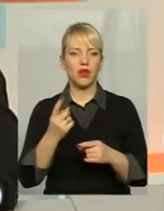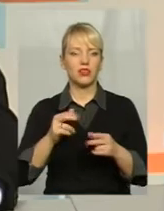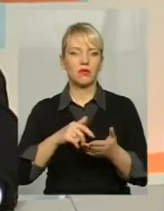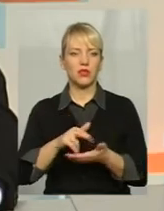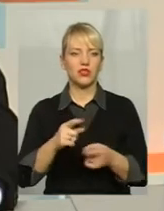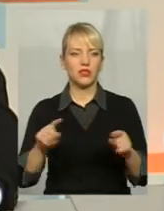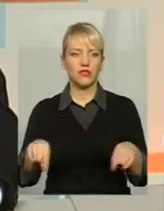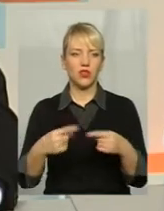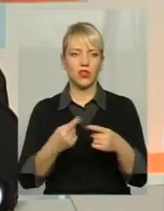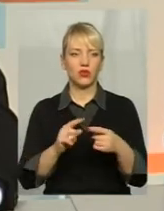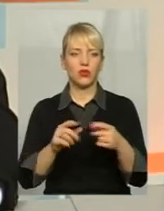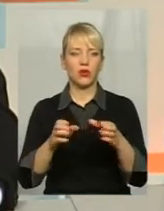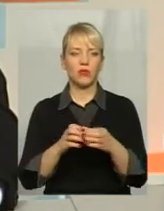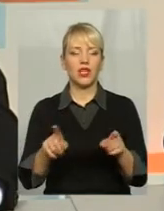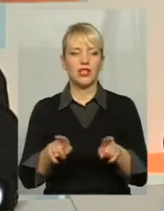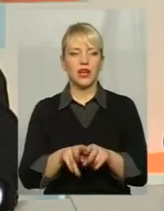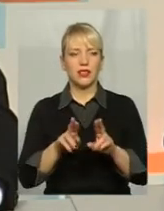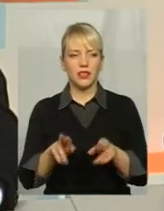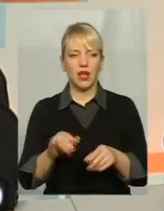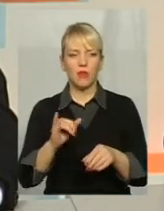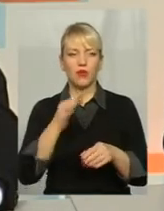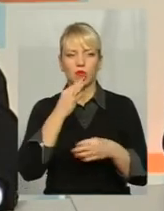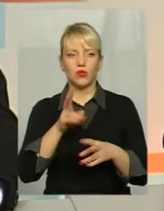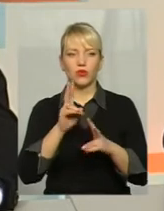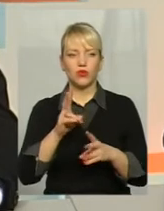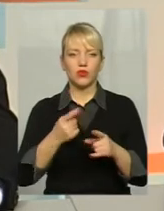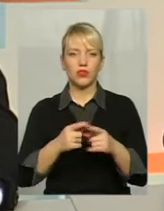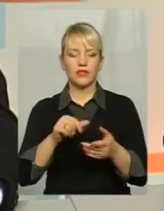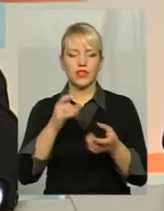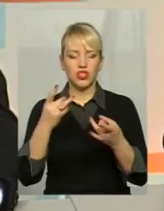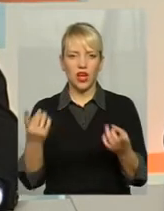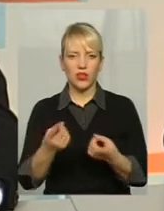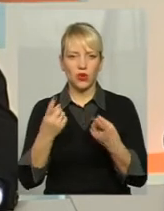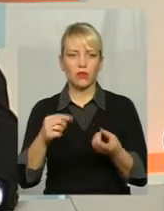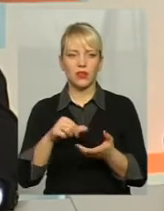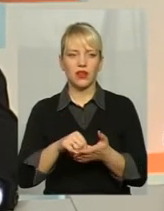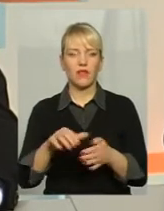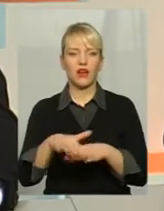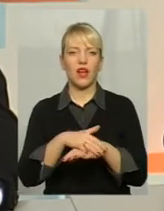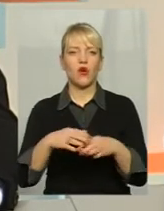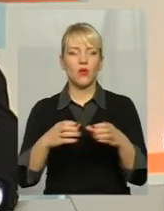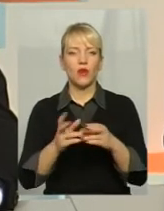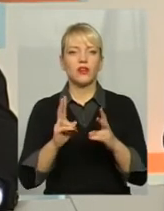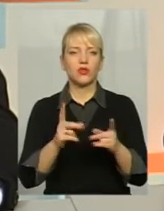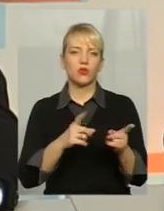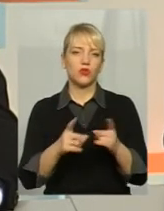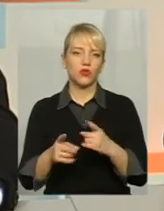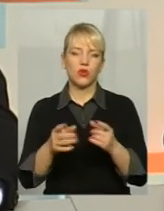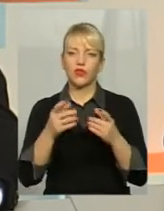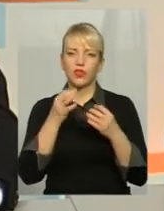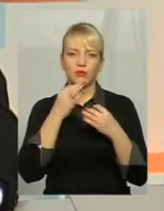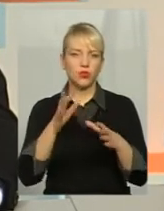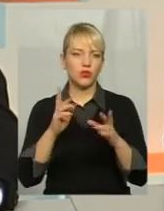ту громаду Так само і будь-якого, звичайно, представника громади, який готовий якось долучатись І